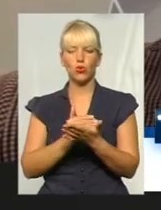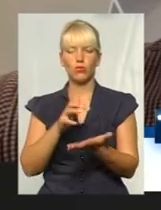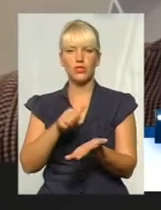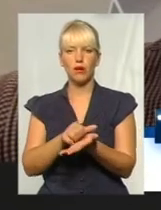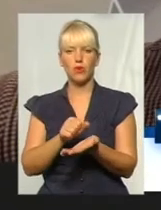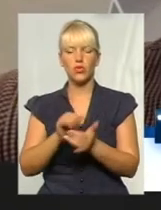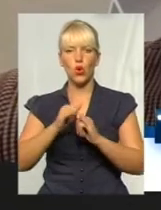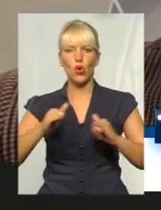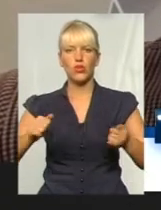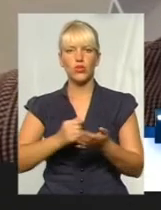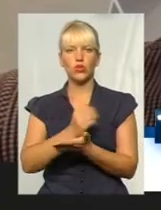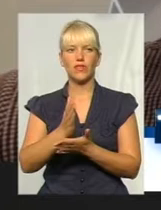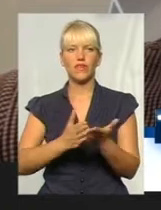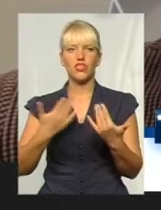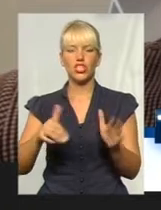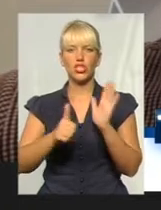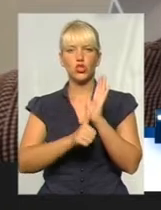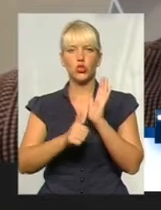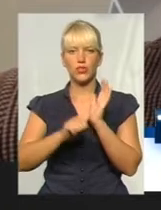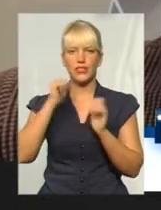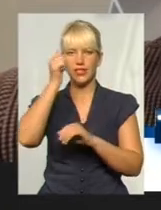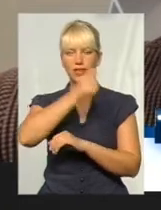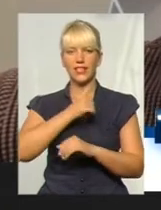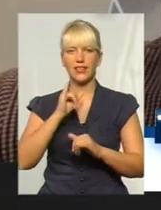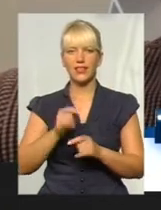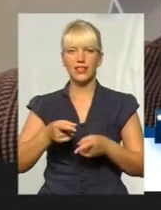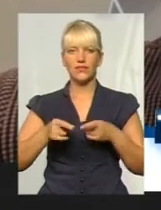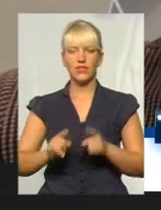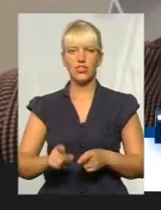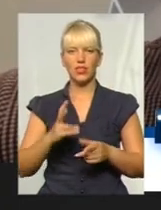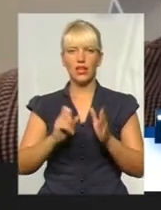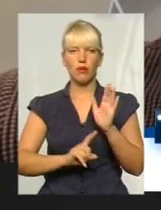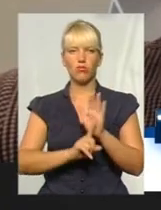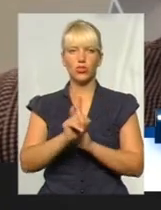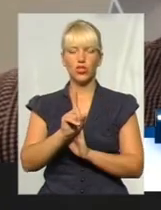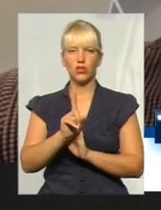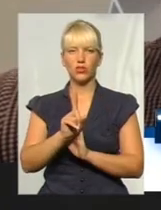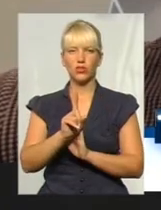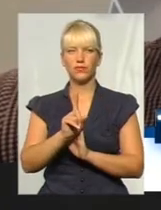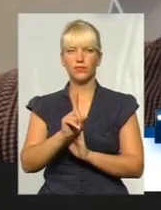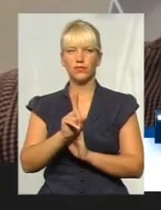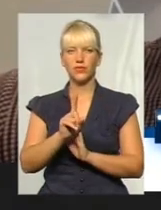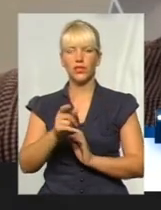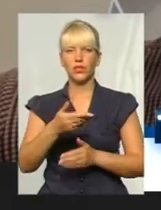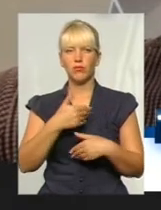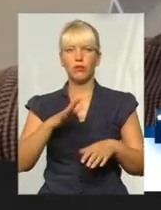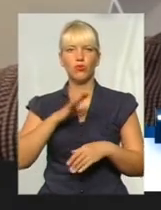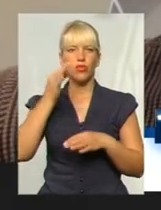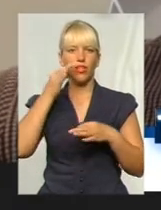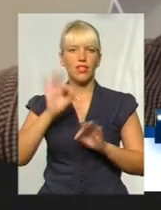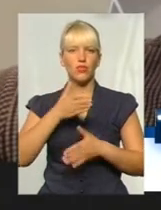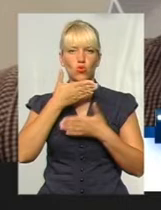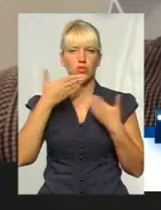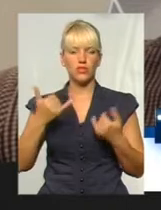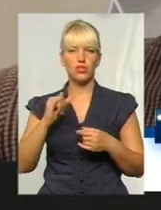інфраструктури вже шостий рік. Ми, звичайно, на початку велосипедистів досвідження зробили